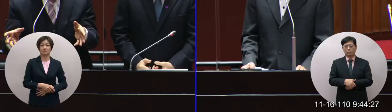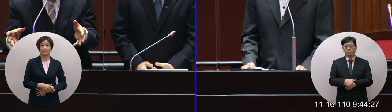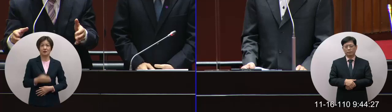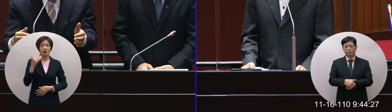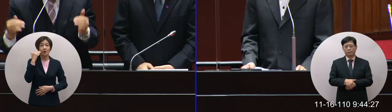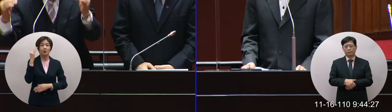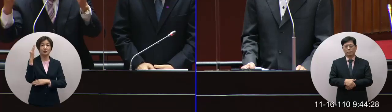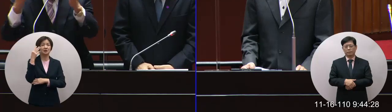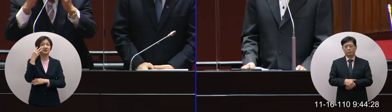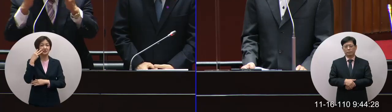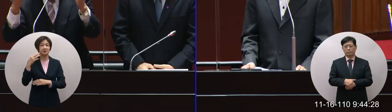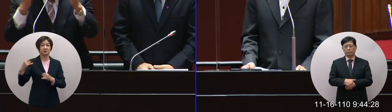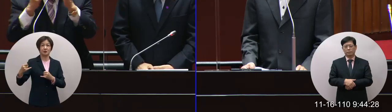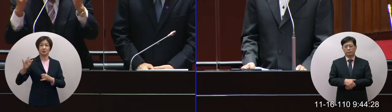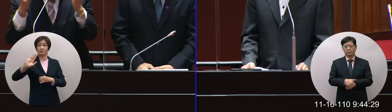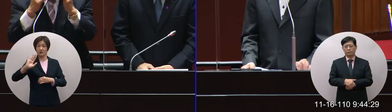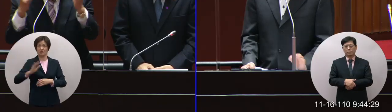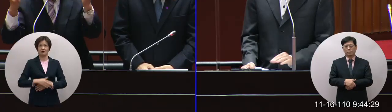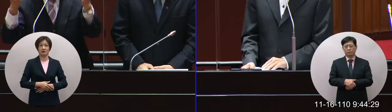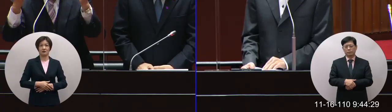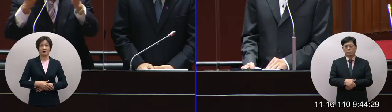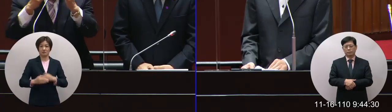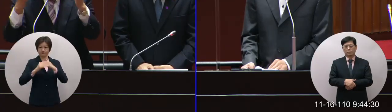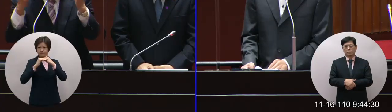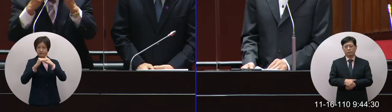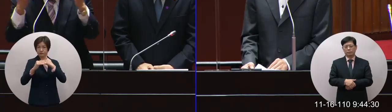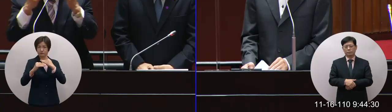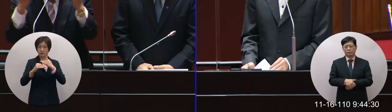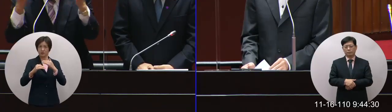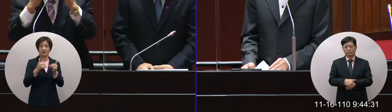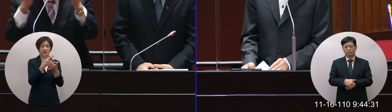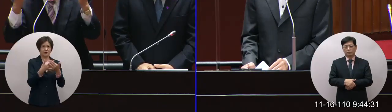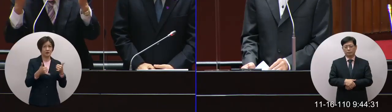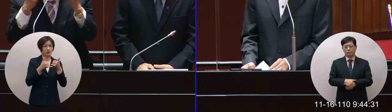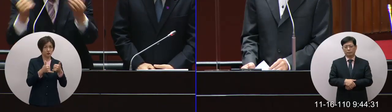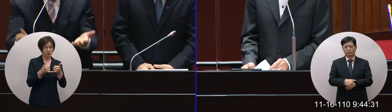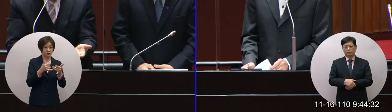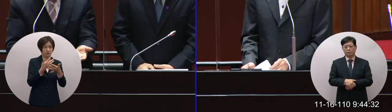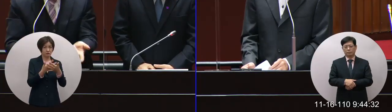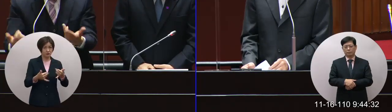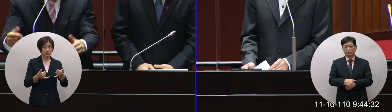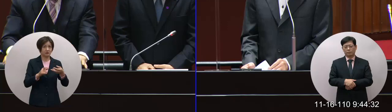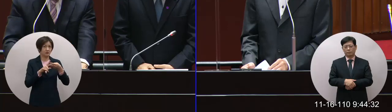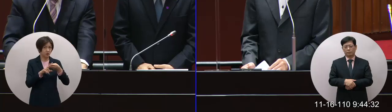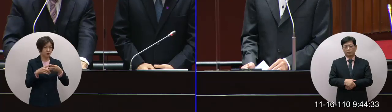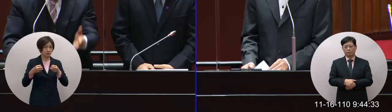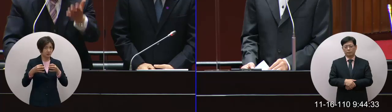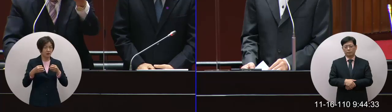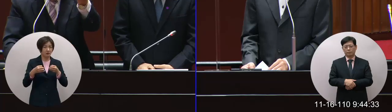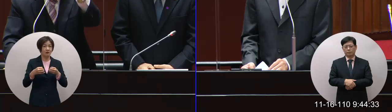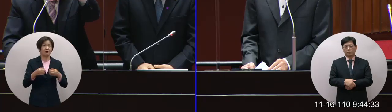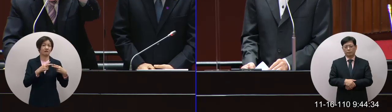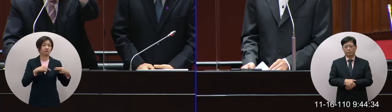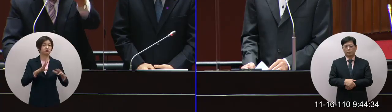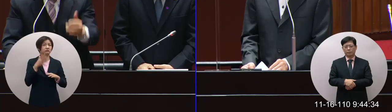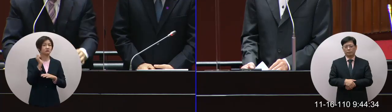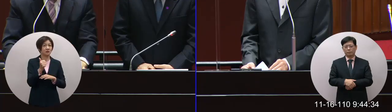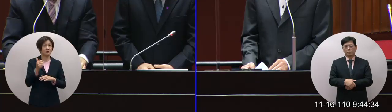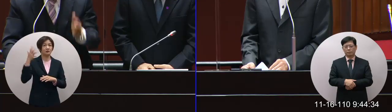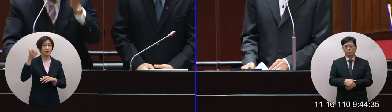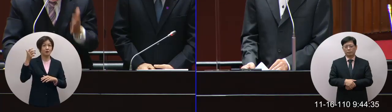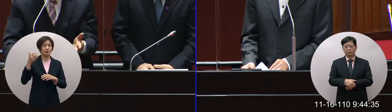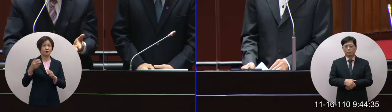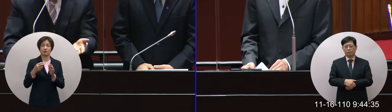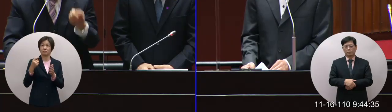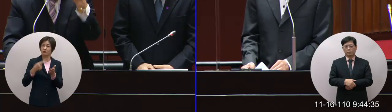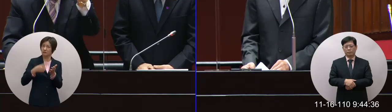政治全體彼此平等民族大家對談蔡總統從多次公